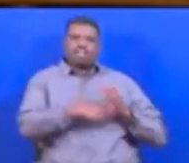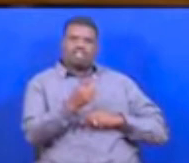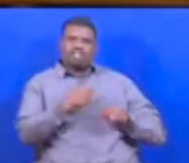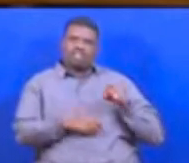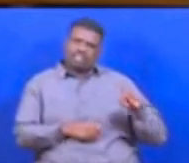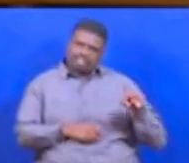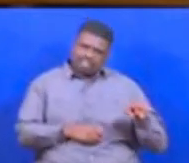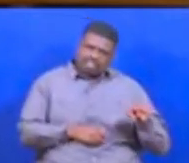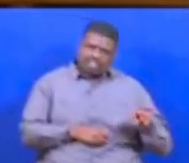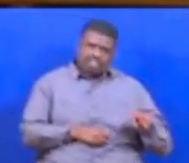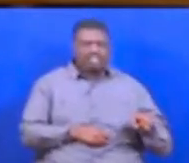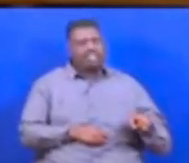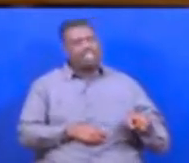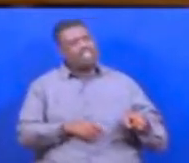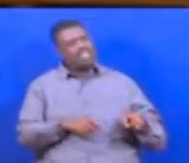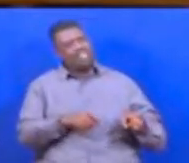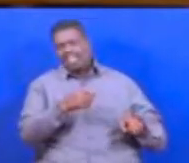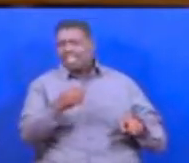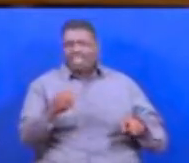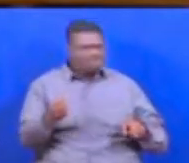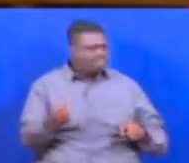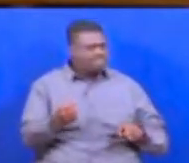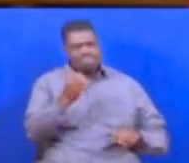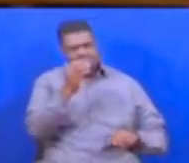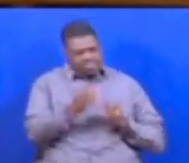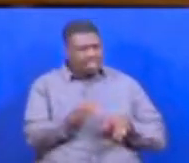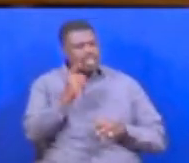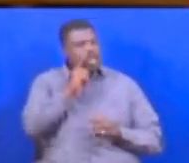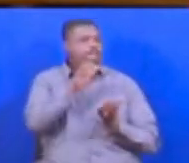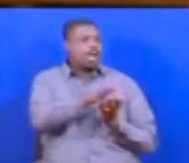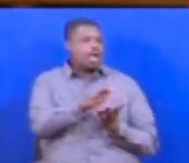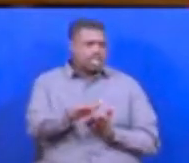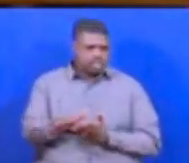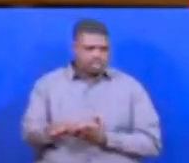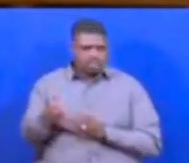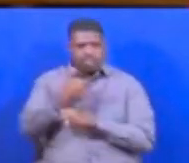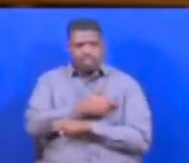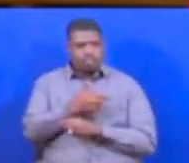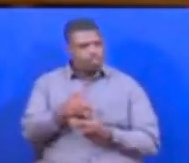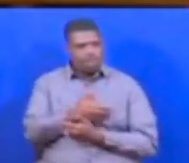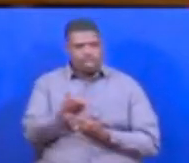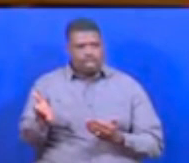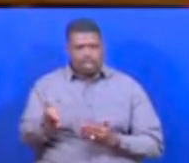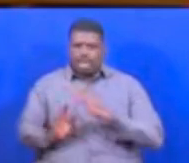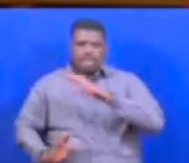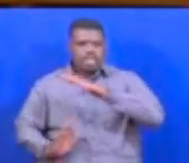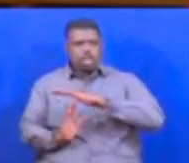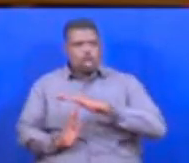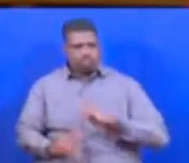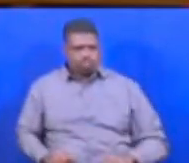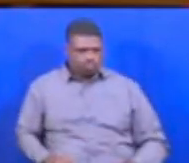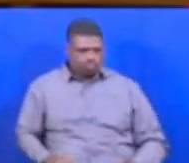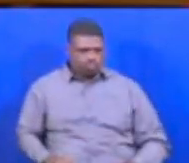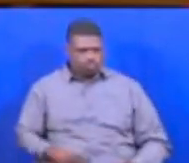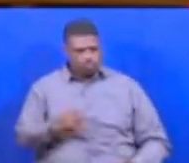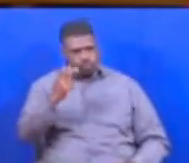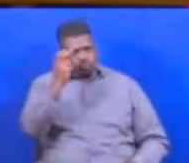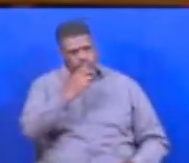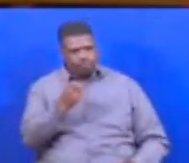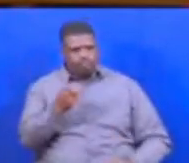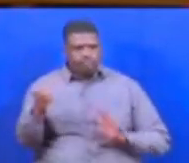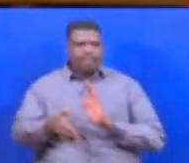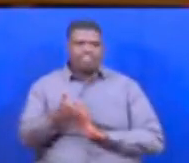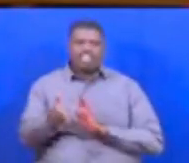tiskan iwe nafa Akiingia kwenye marai iwe nafa Kwa matibabu yake yawe hayana kikomo Na tutafute tena na vianzo